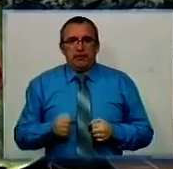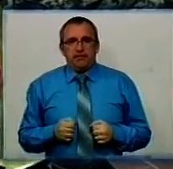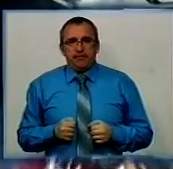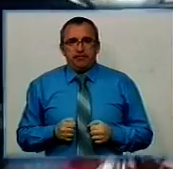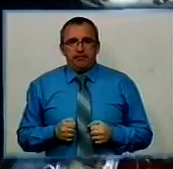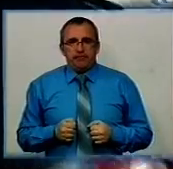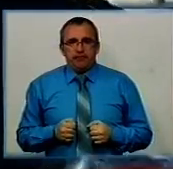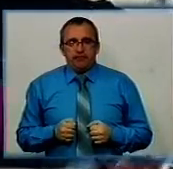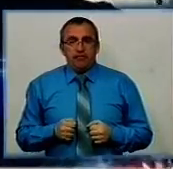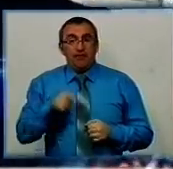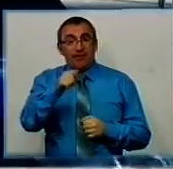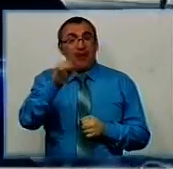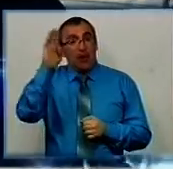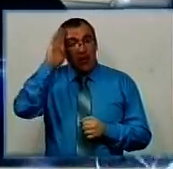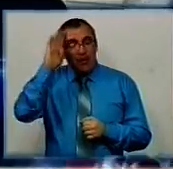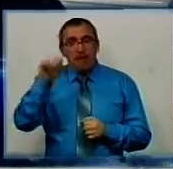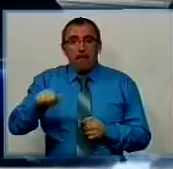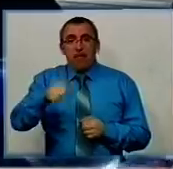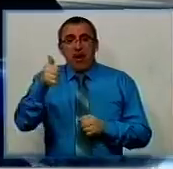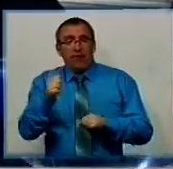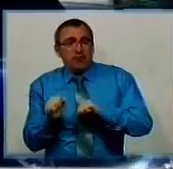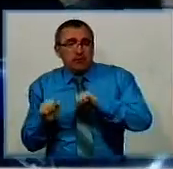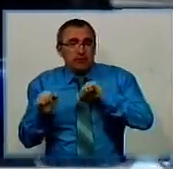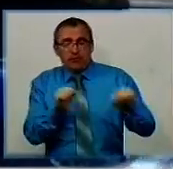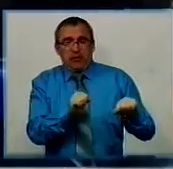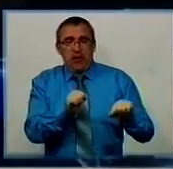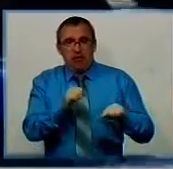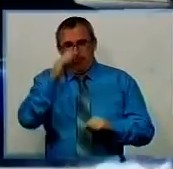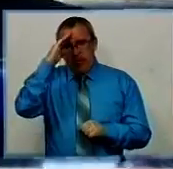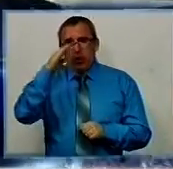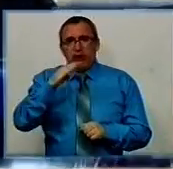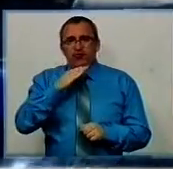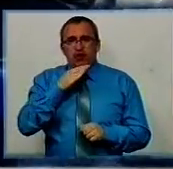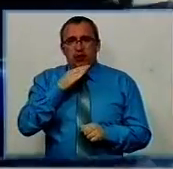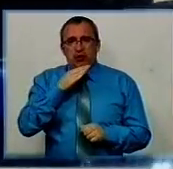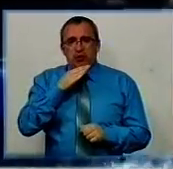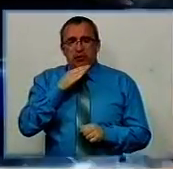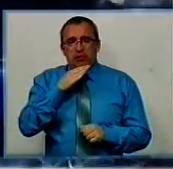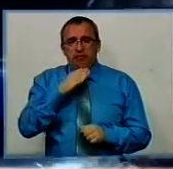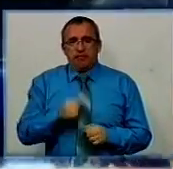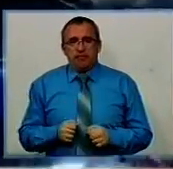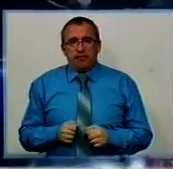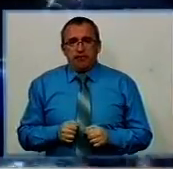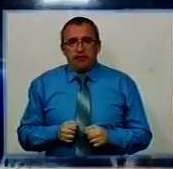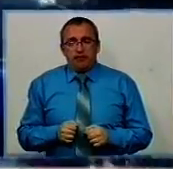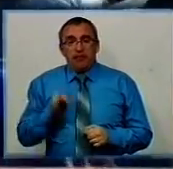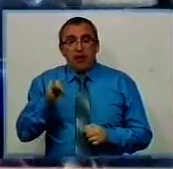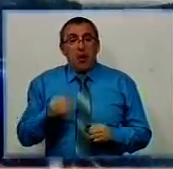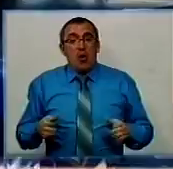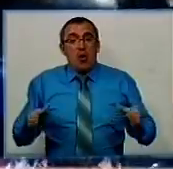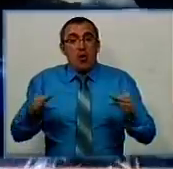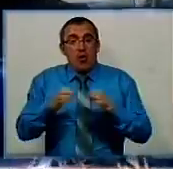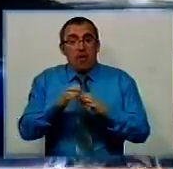Ці хлопці першими стали на захисті своєї батьківщини, командування